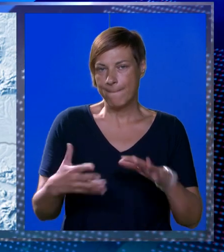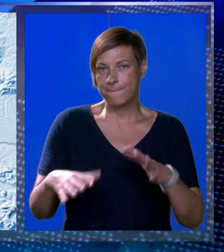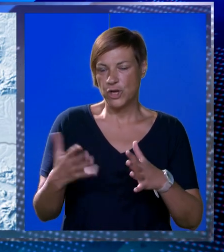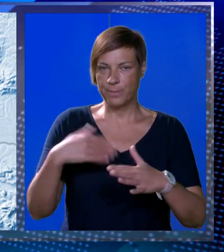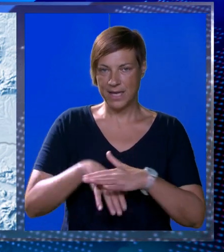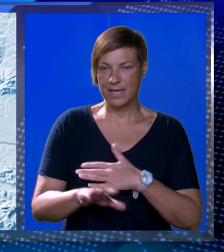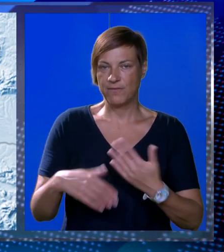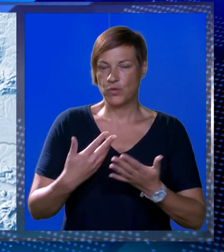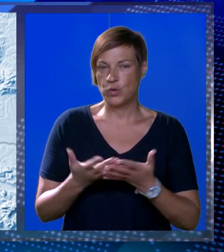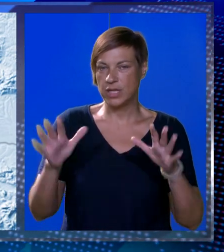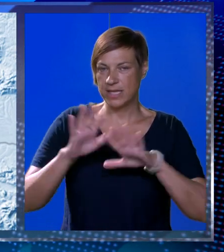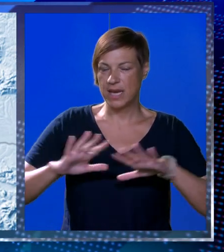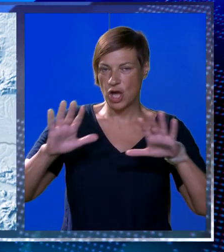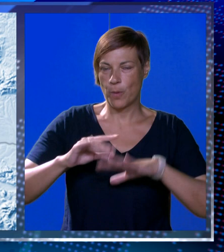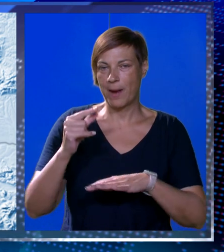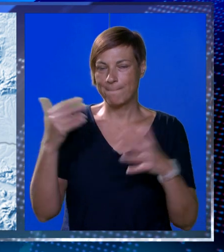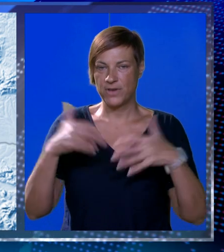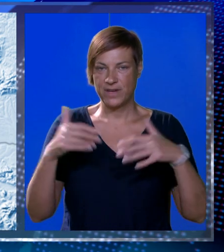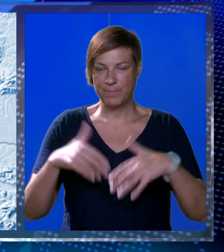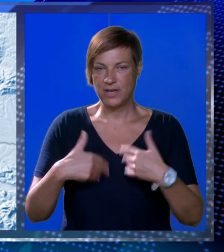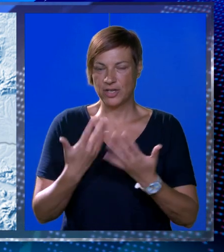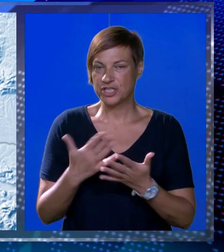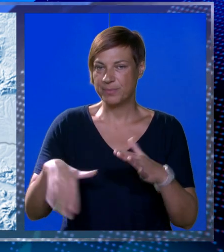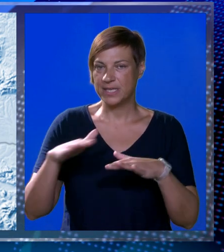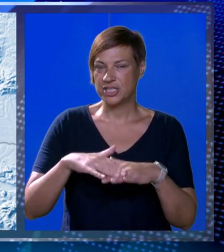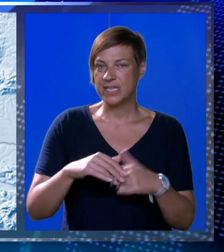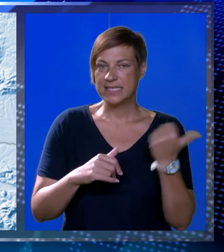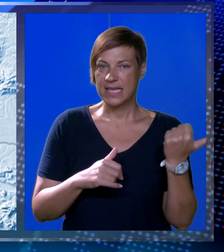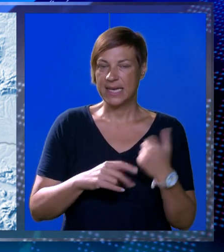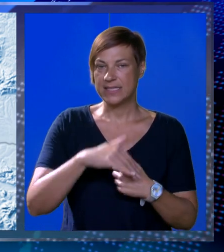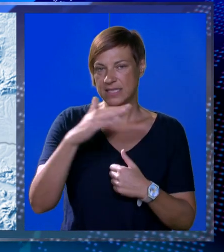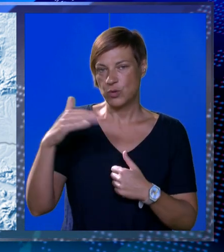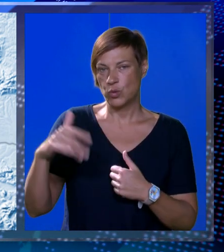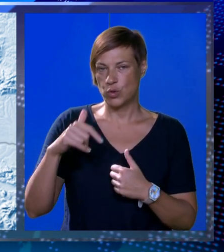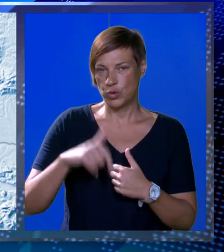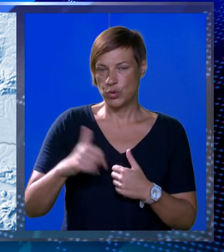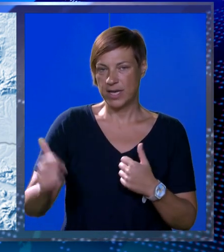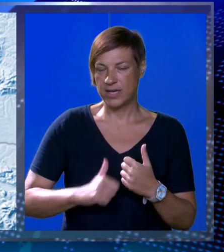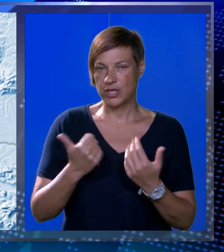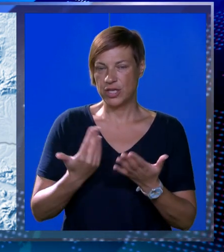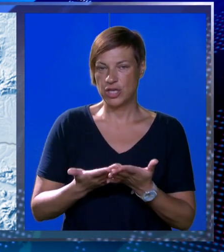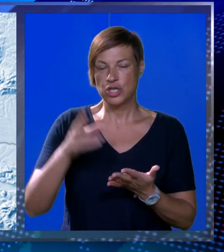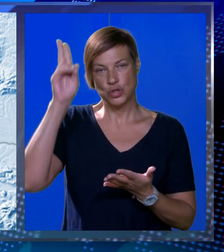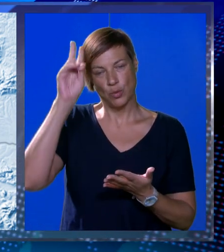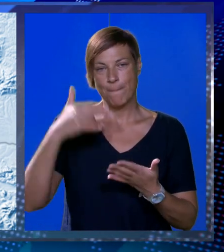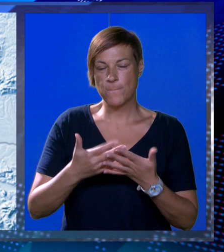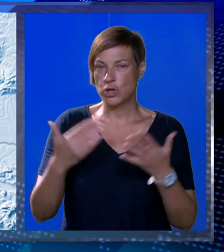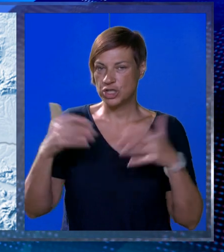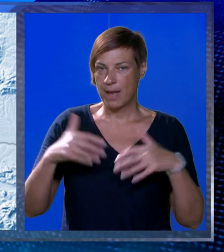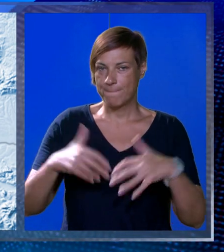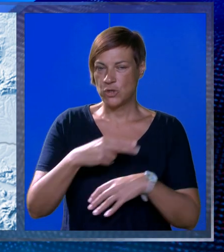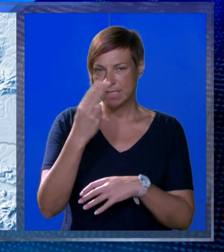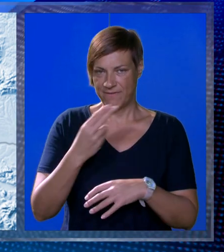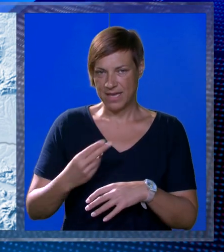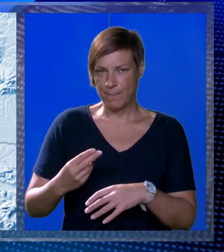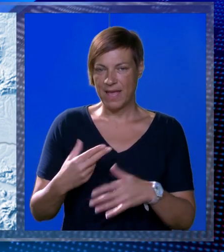promjenjivo unutrašnjosti i pretežno oblačno povremeno kiša će biti češće na istoku i u gorju a na Jadranu još ponegdje su mogući izraženi